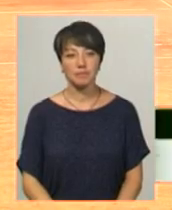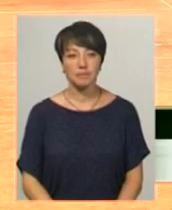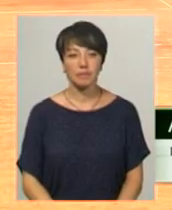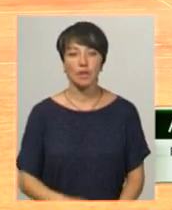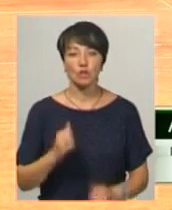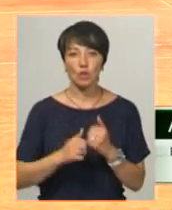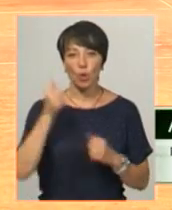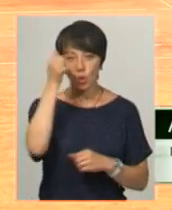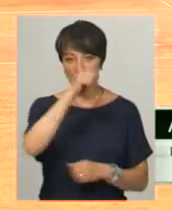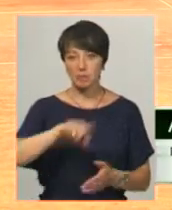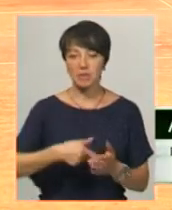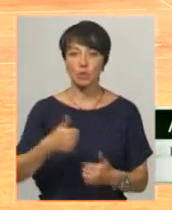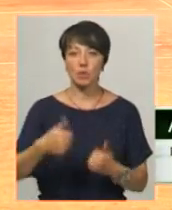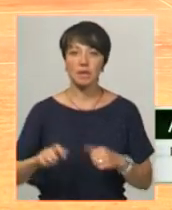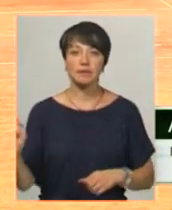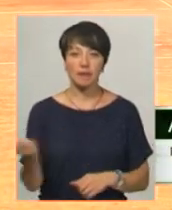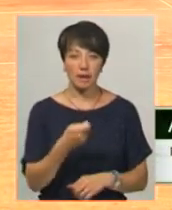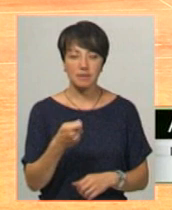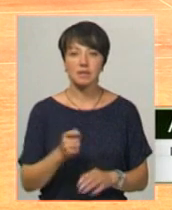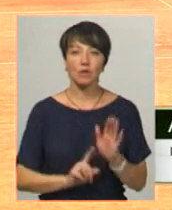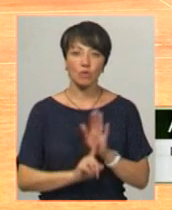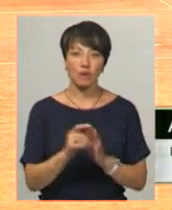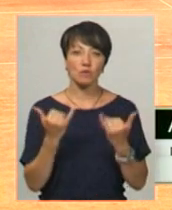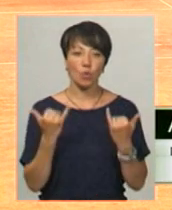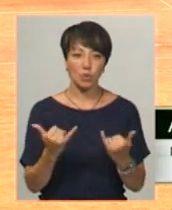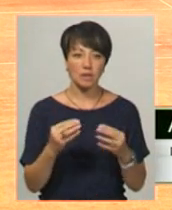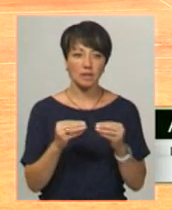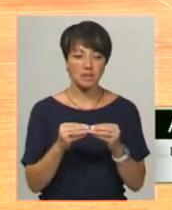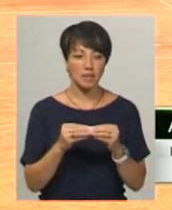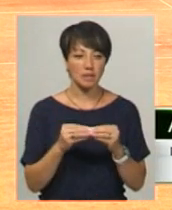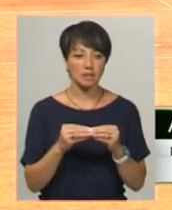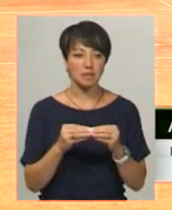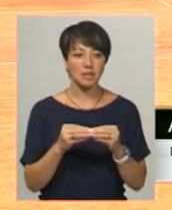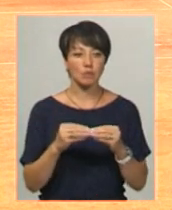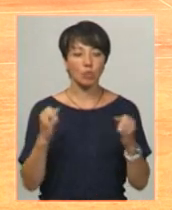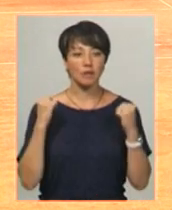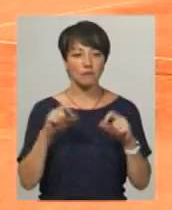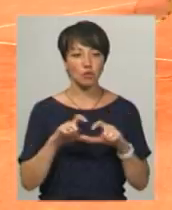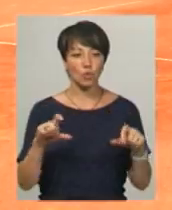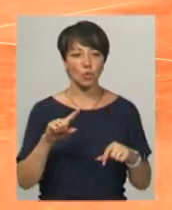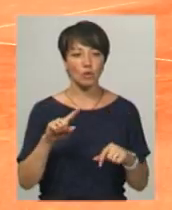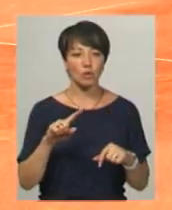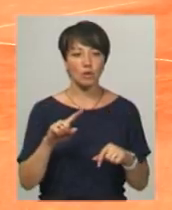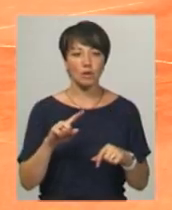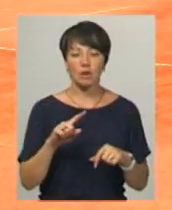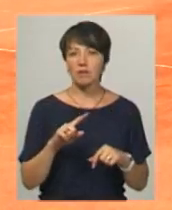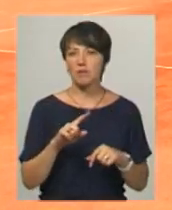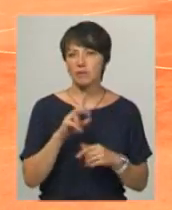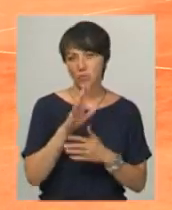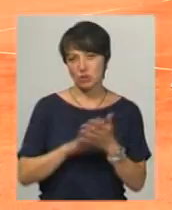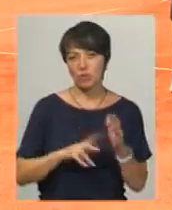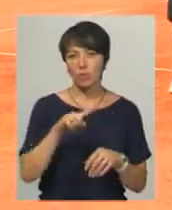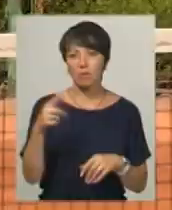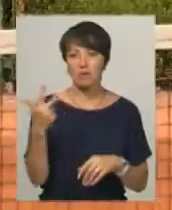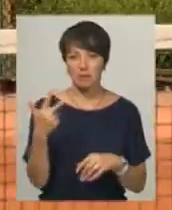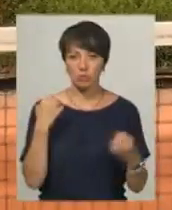Щорічні міські турніри з тенісу «Зірки Поділя» статував сьогодні у 10-й дівнацькій спортивній школі номер 3. Змагаються учасників у трохи вікових